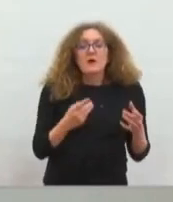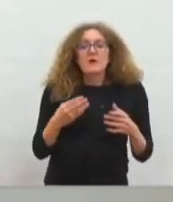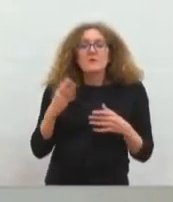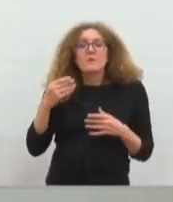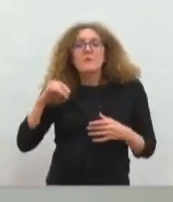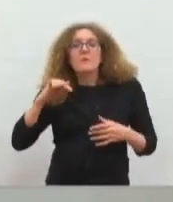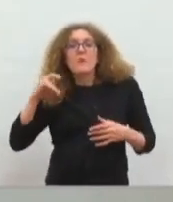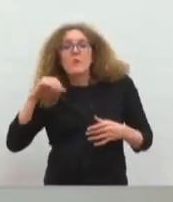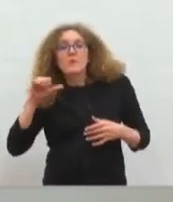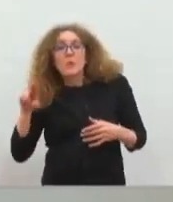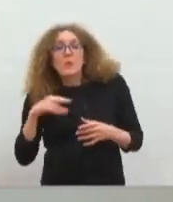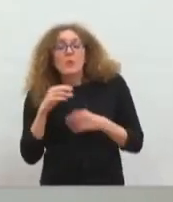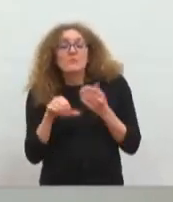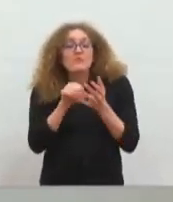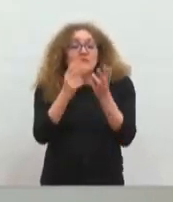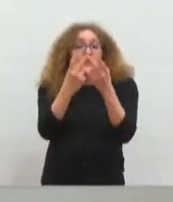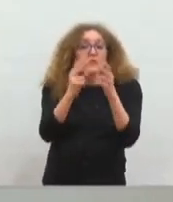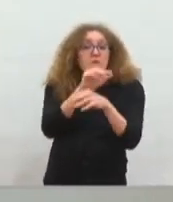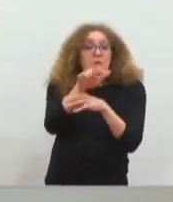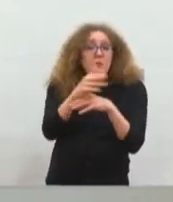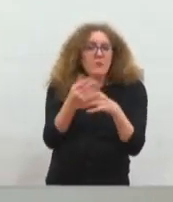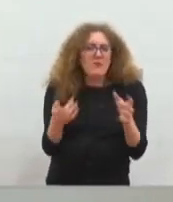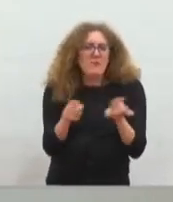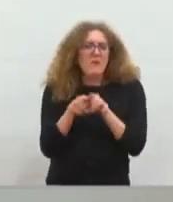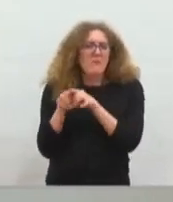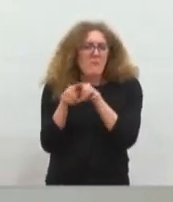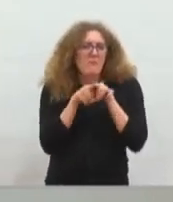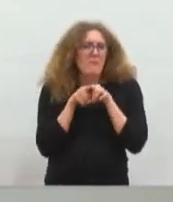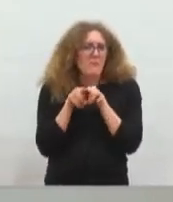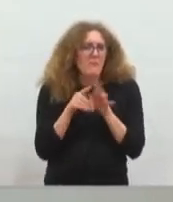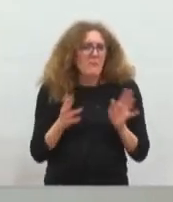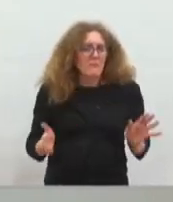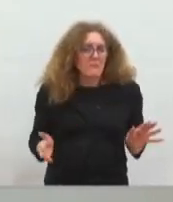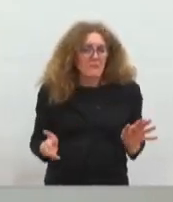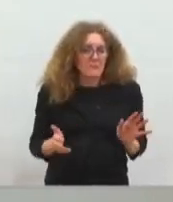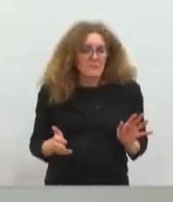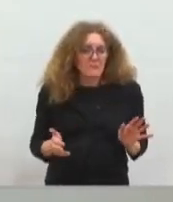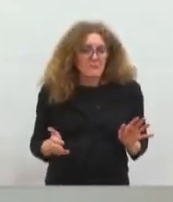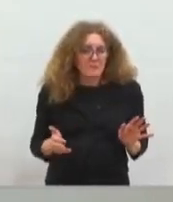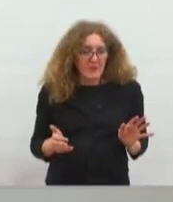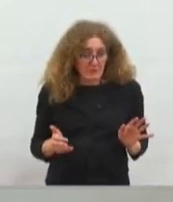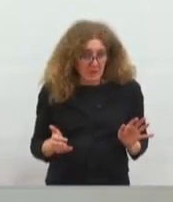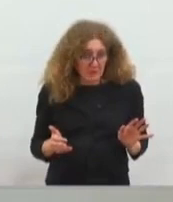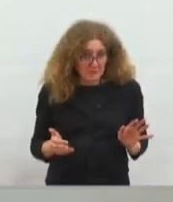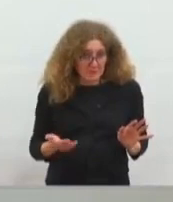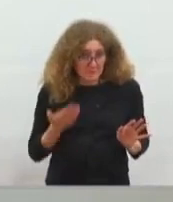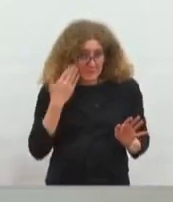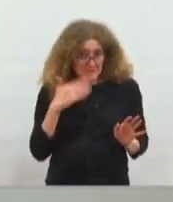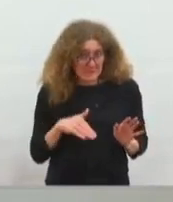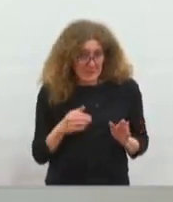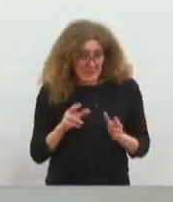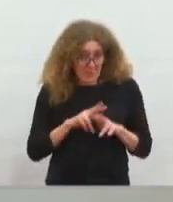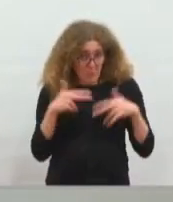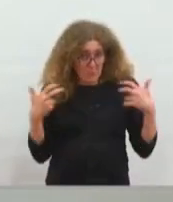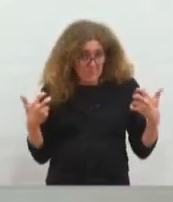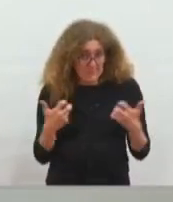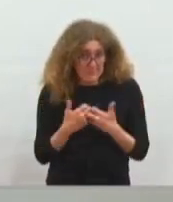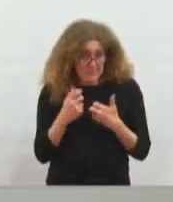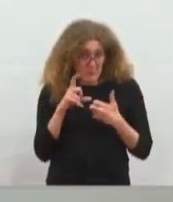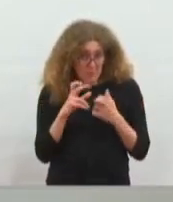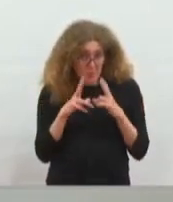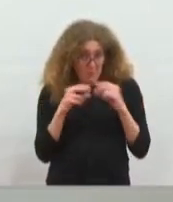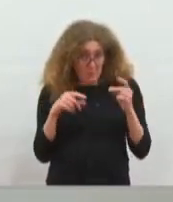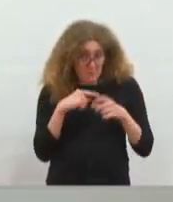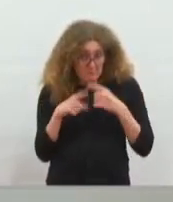ou que vous trouviez dans le centre de Montpellier. Or, est très clair, si vous voulez, que le coût de l'assainissement est beaucoup plus cher